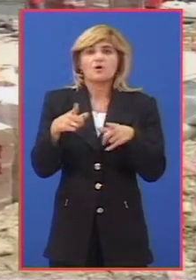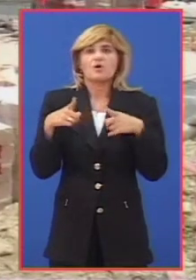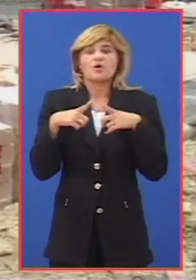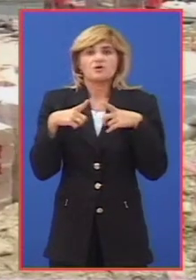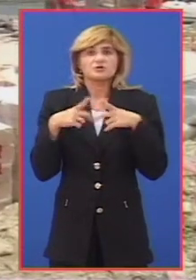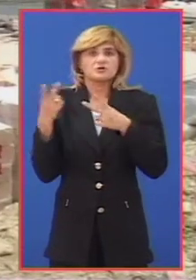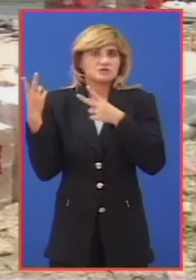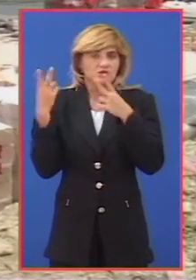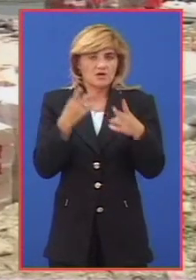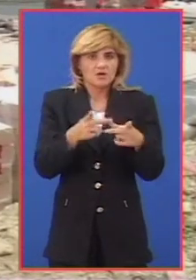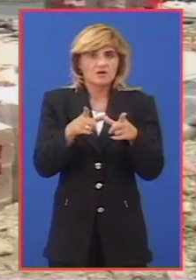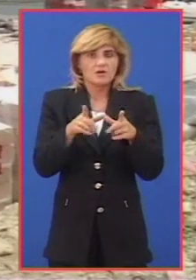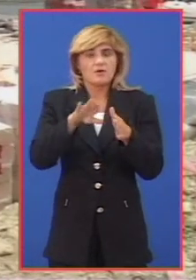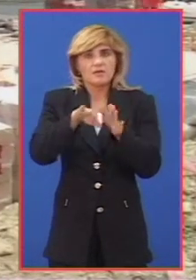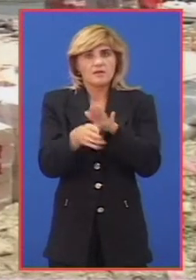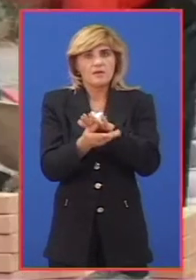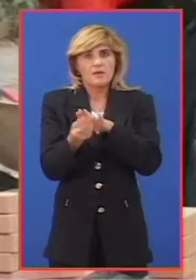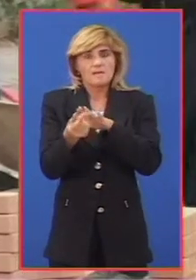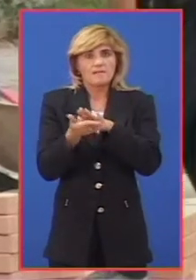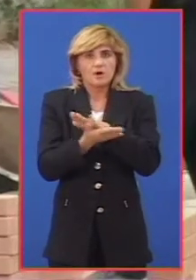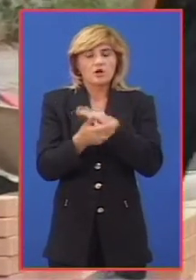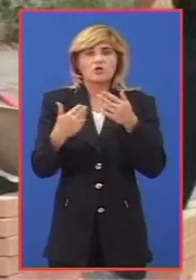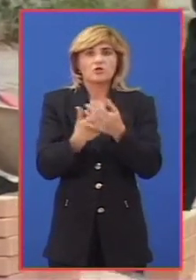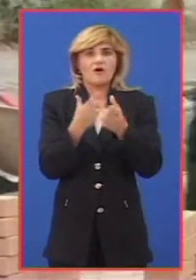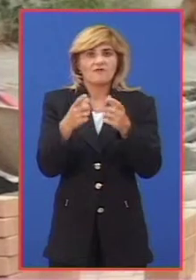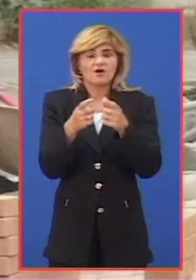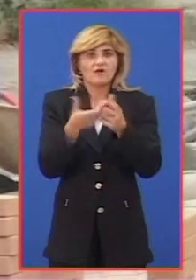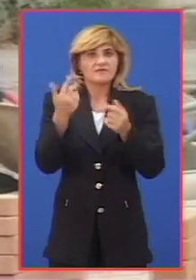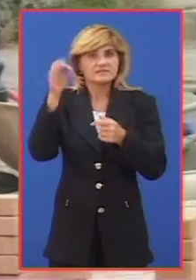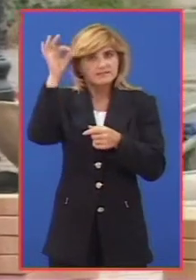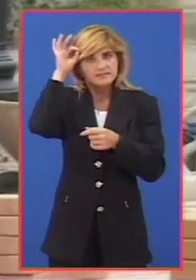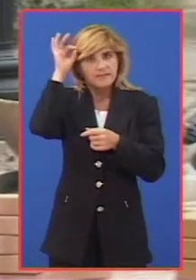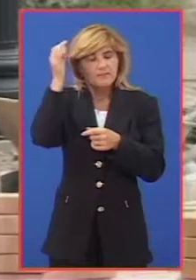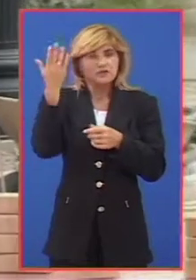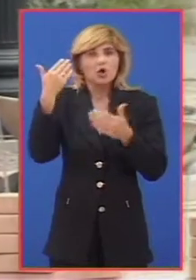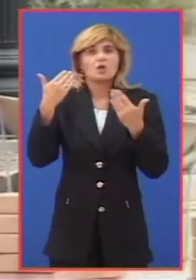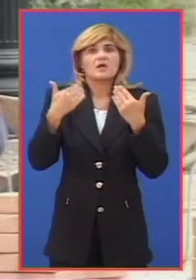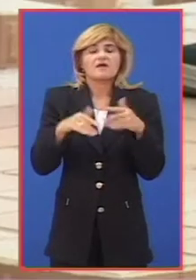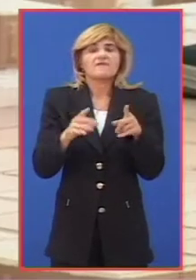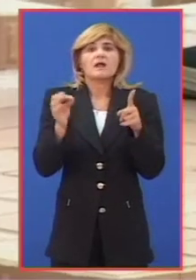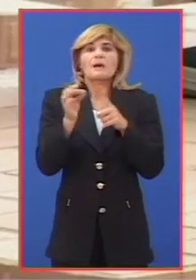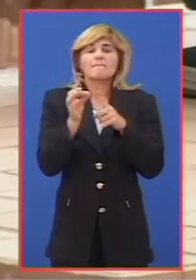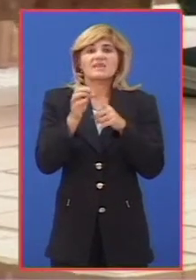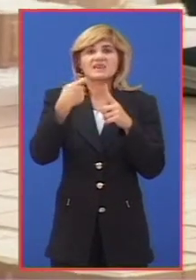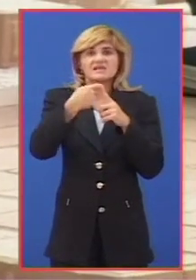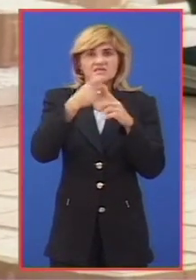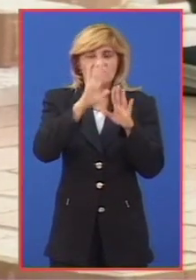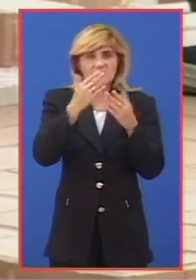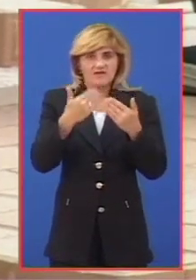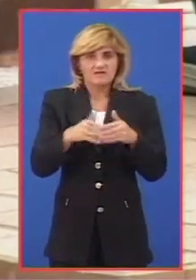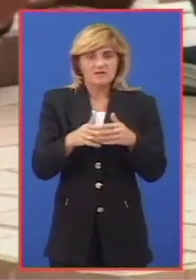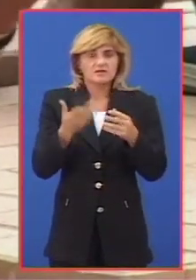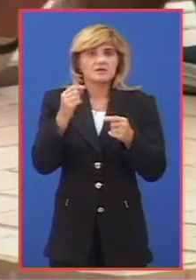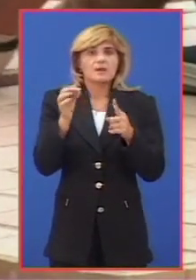agregat koji se postavlja u podlogu. Nove kocke su uvežene iz Nemačke od firme Penters Klinker. Iz